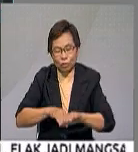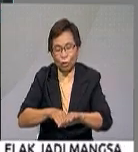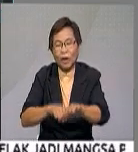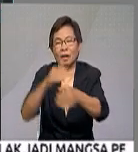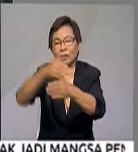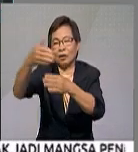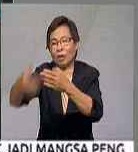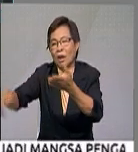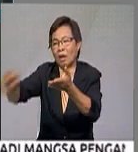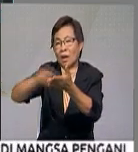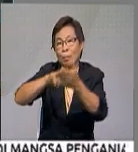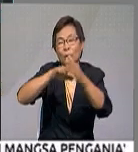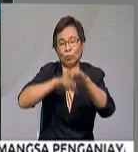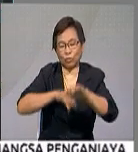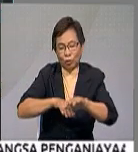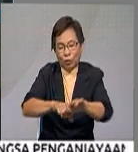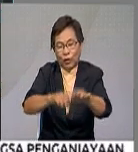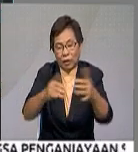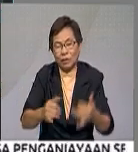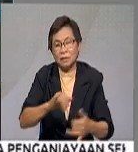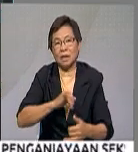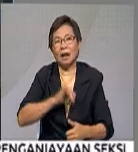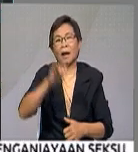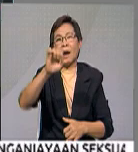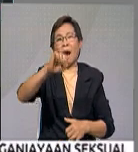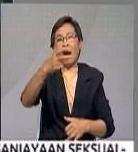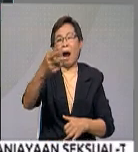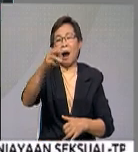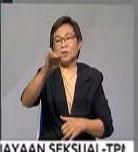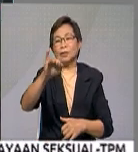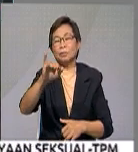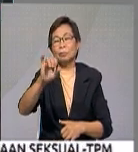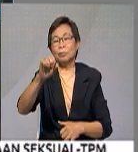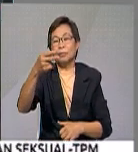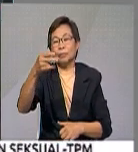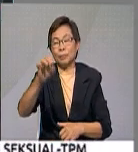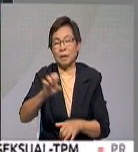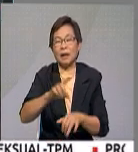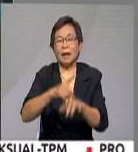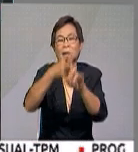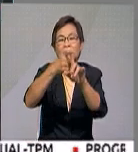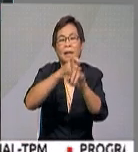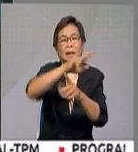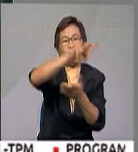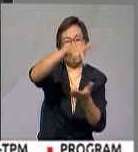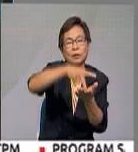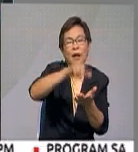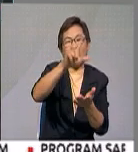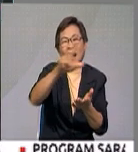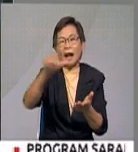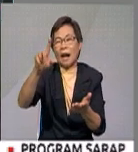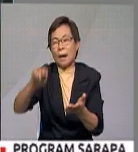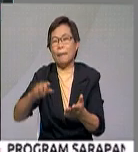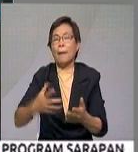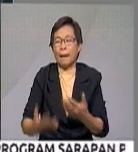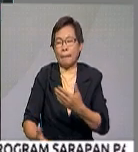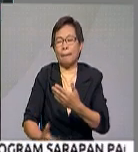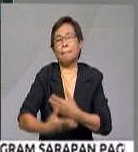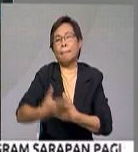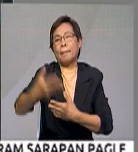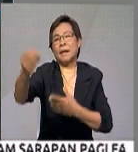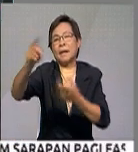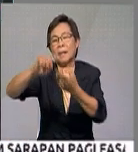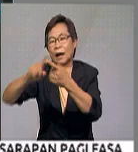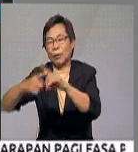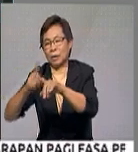sahaja laporan trafik semasa. Saya Ashimi Dola dari Pusat Pusat Trafik Lembaga Luburaya Malaysia kembali bersama rakan penyampai